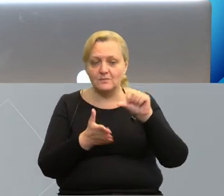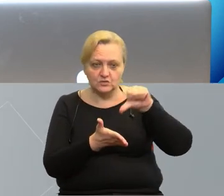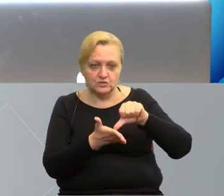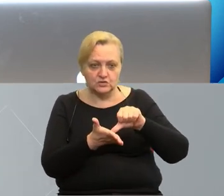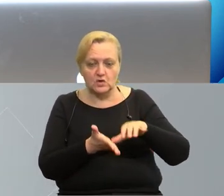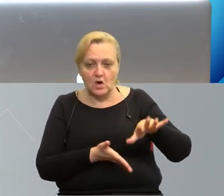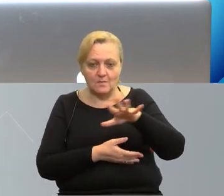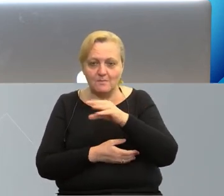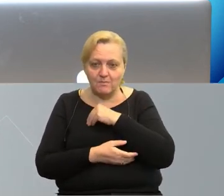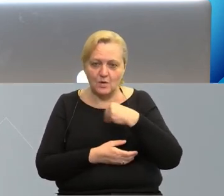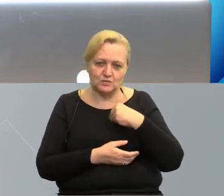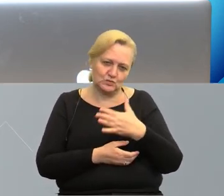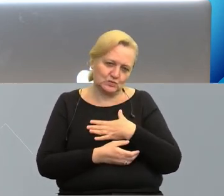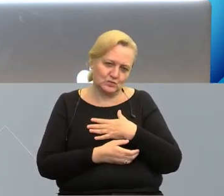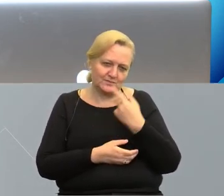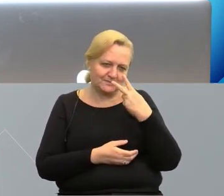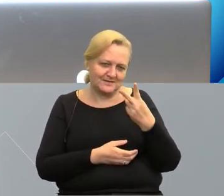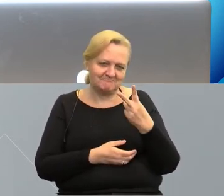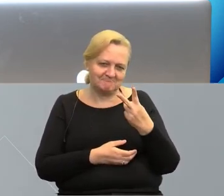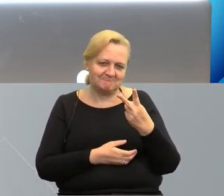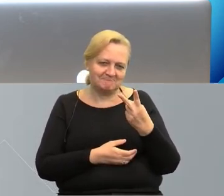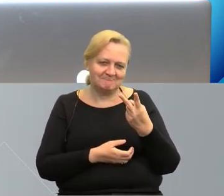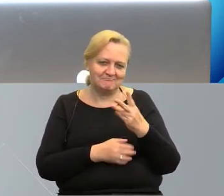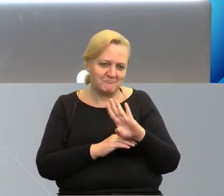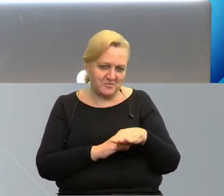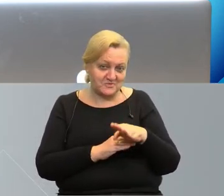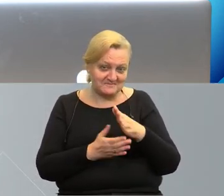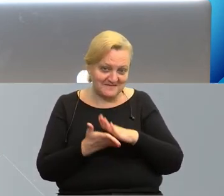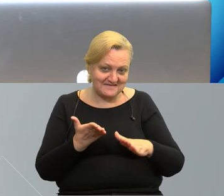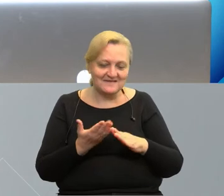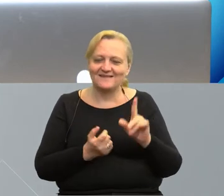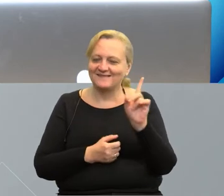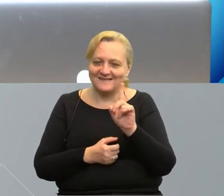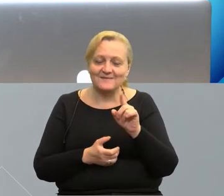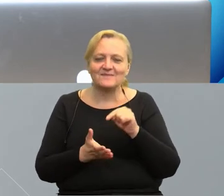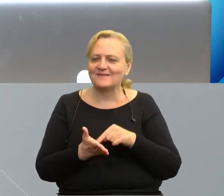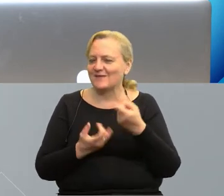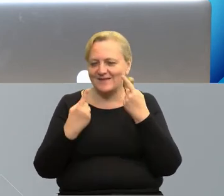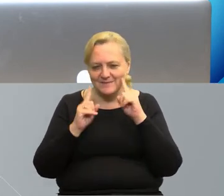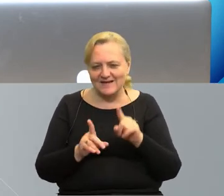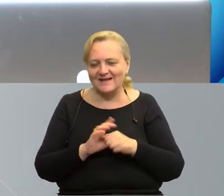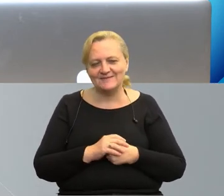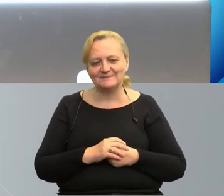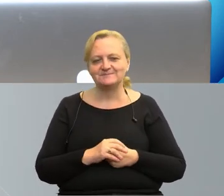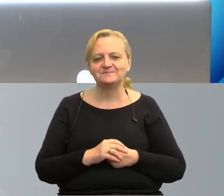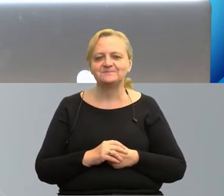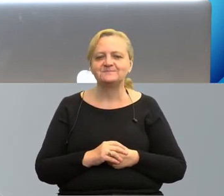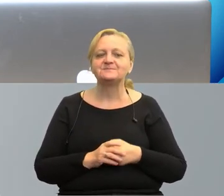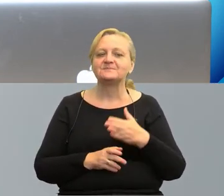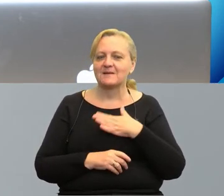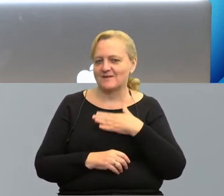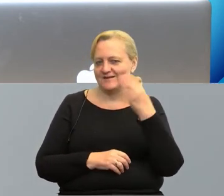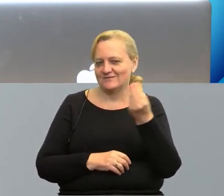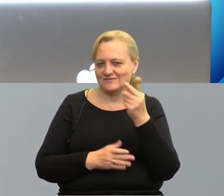środek Polski wydaje się na pierwszy rzut oka, że jest niezagospodarowany, ale to nieprawda, bo